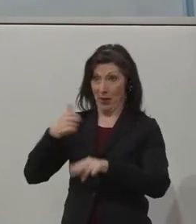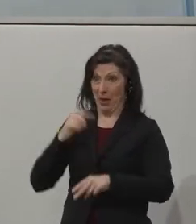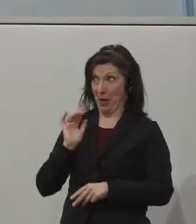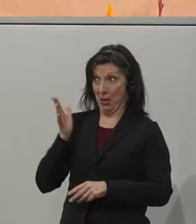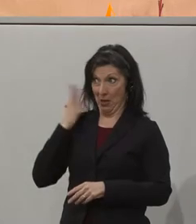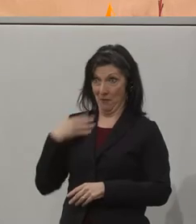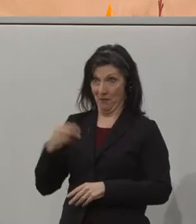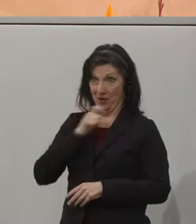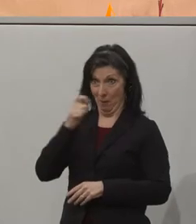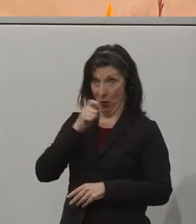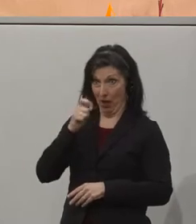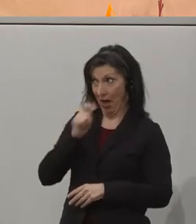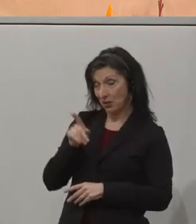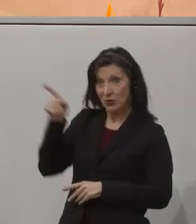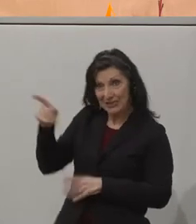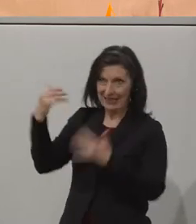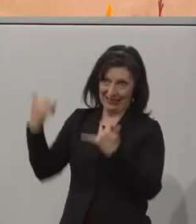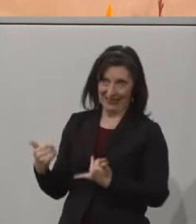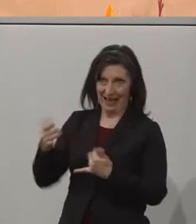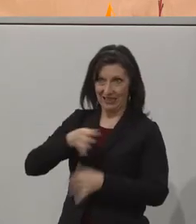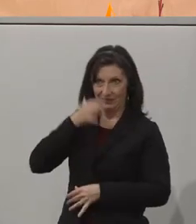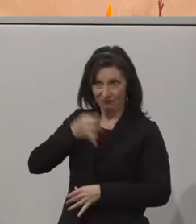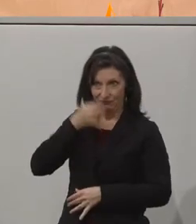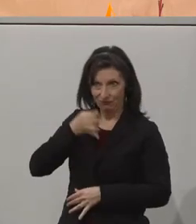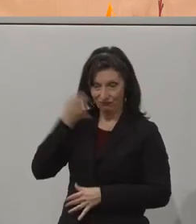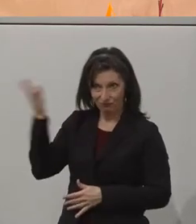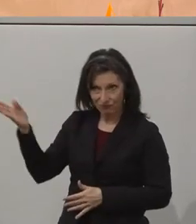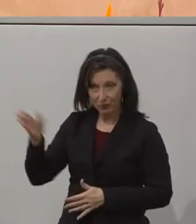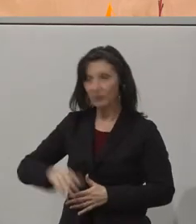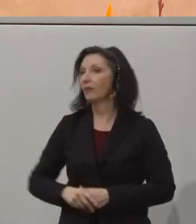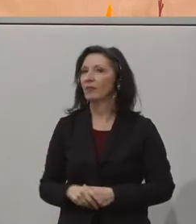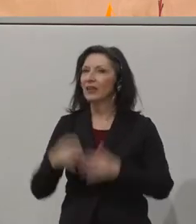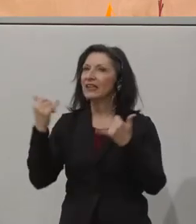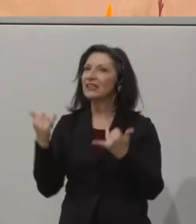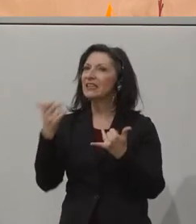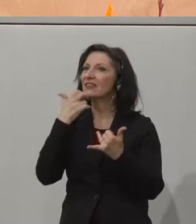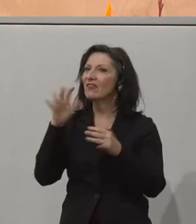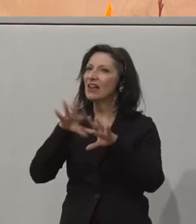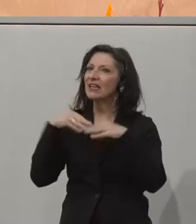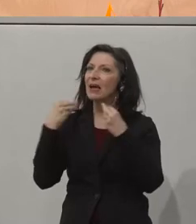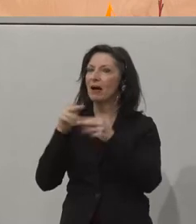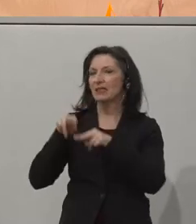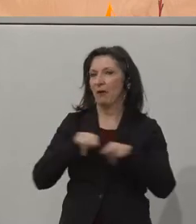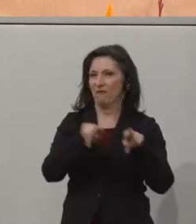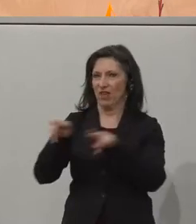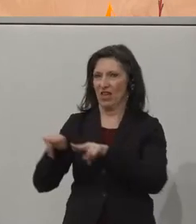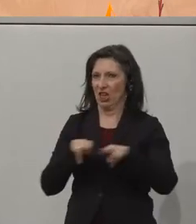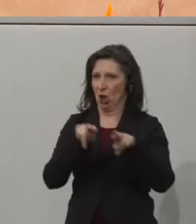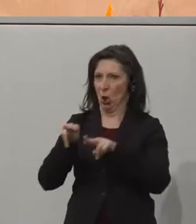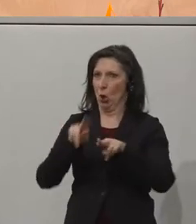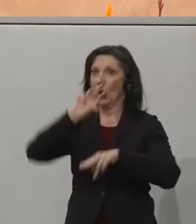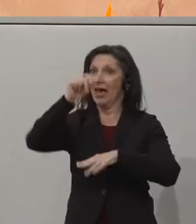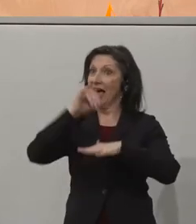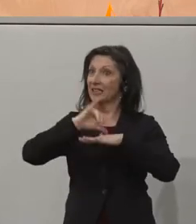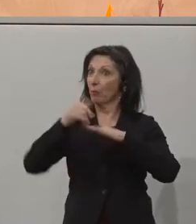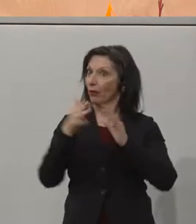soon. Und bevor sie uns also eben das Projekt vorstellt, wollen wir uns gemeinsam die Videopräsentation zum ersten Projekt aus